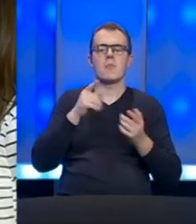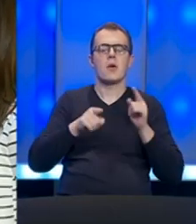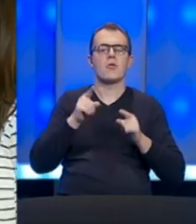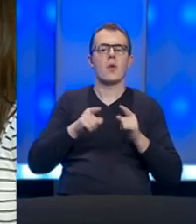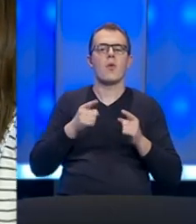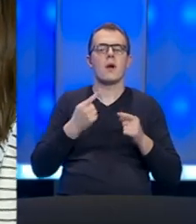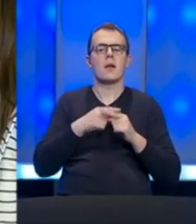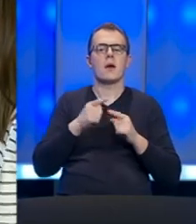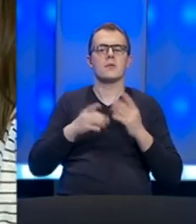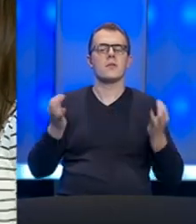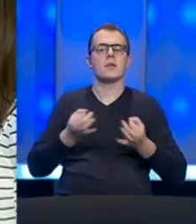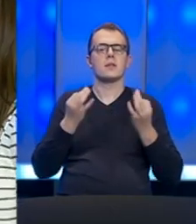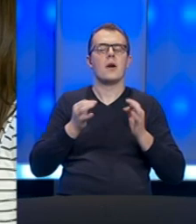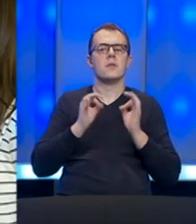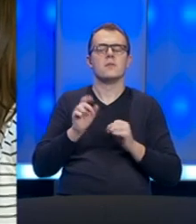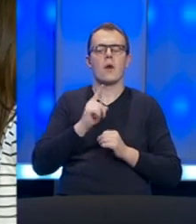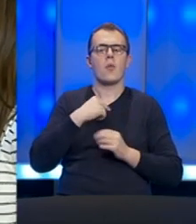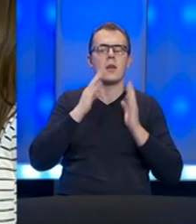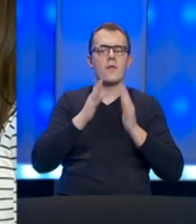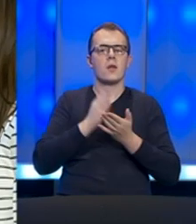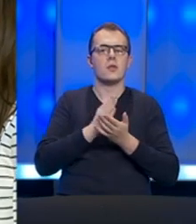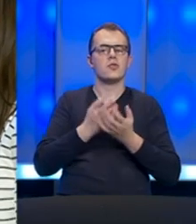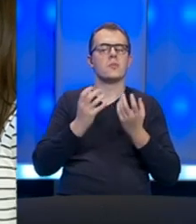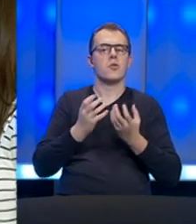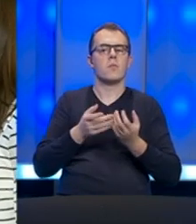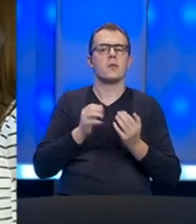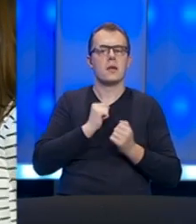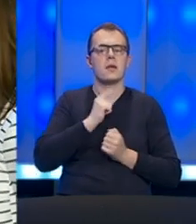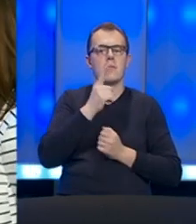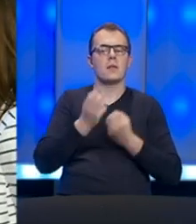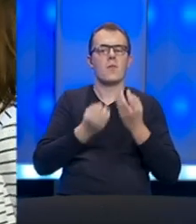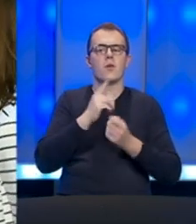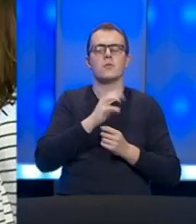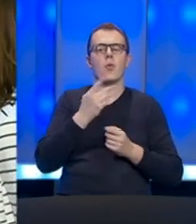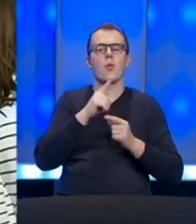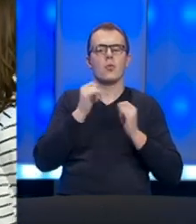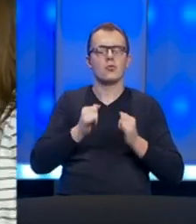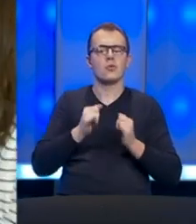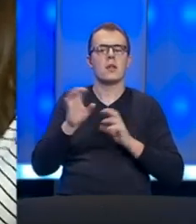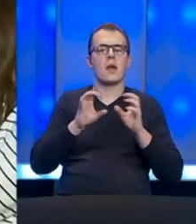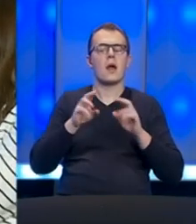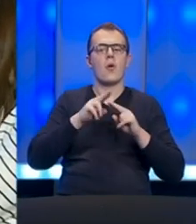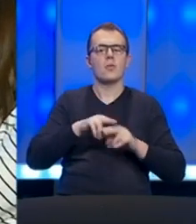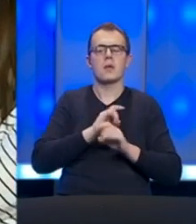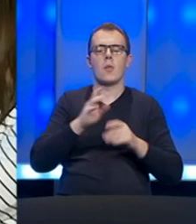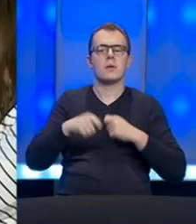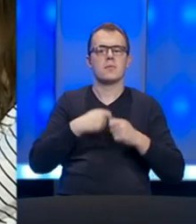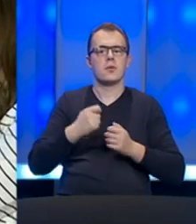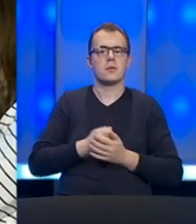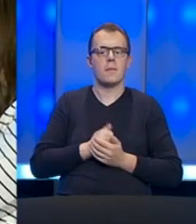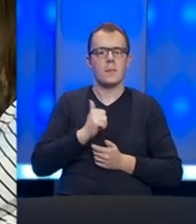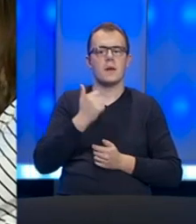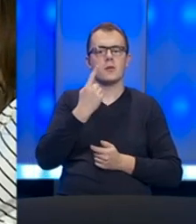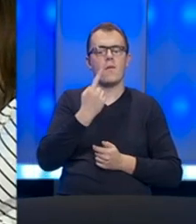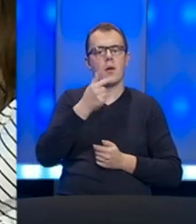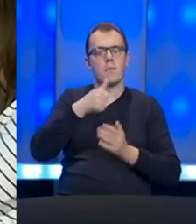razloga za slavlje, svakako ne vjerujem da će biti okupljanja. Imate li informacije koliko je da sada radnika ostala bez posla? Da, ovaj prvi puta, 1.